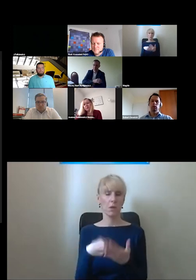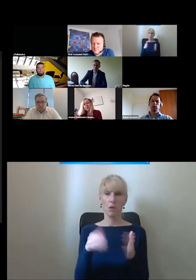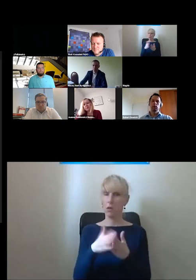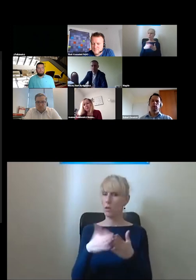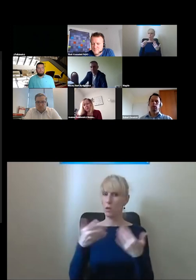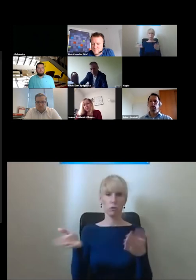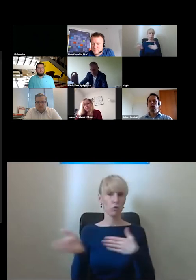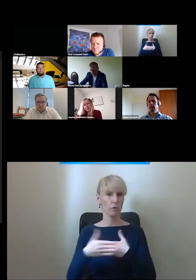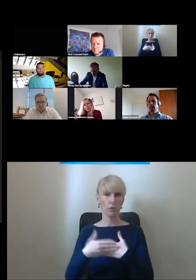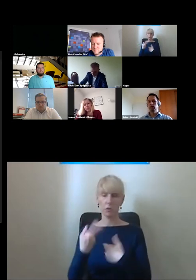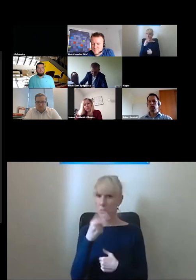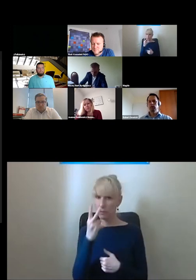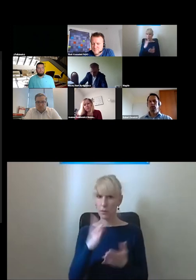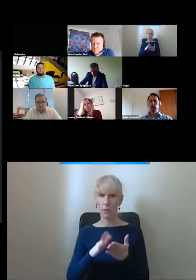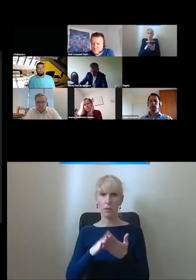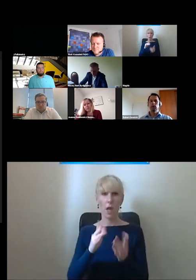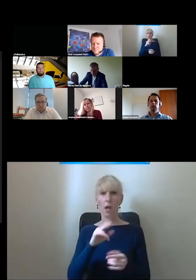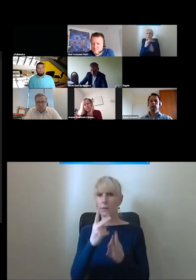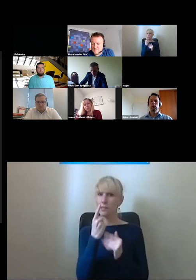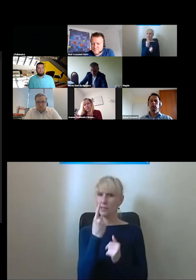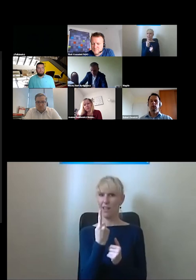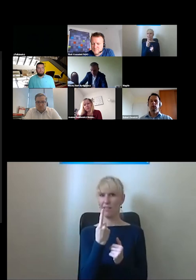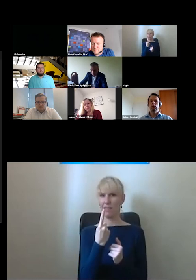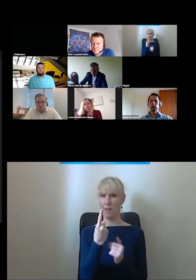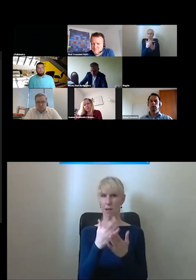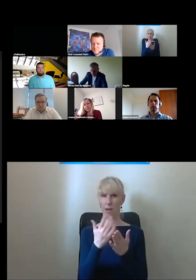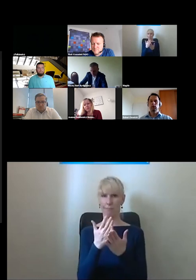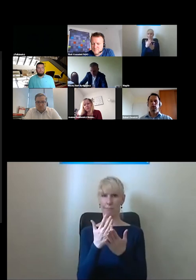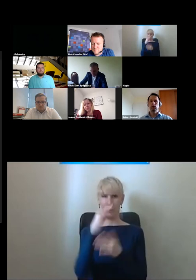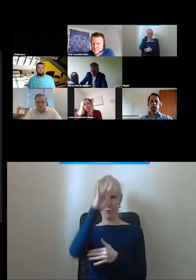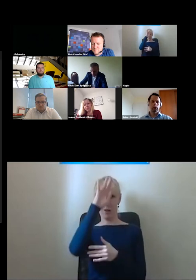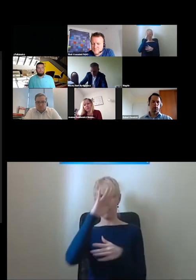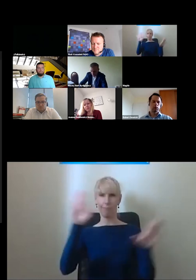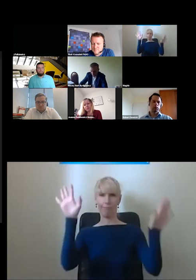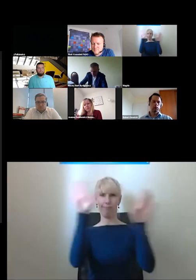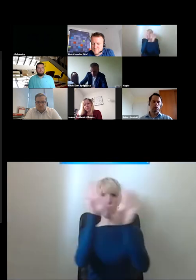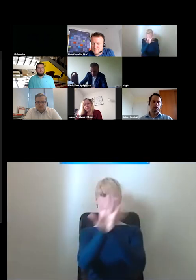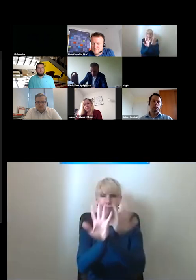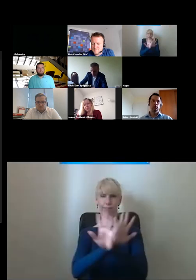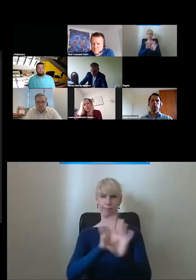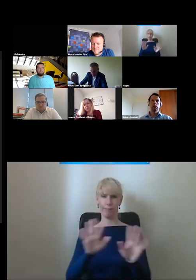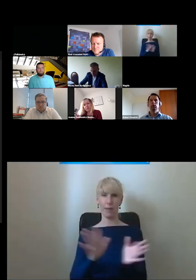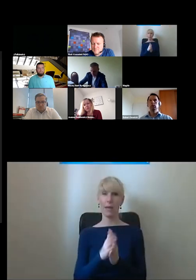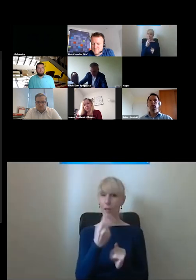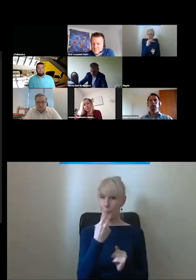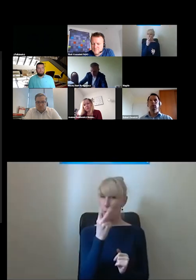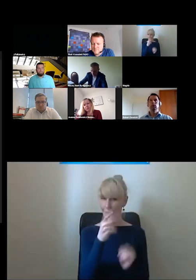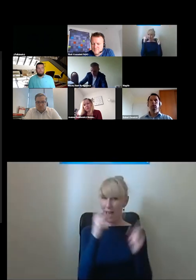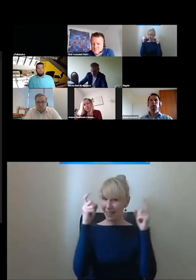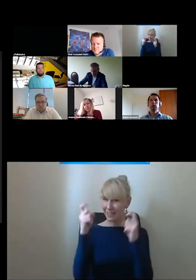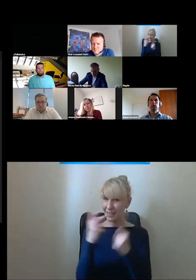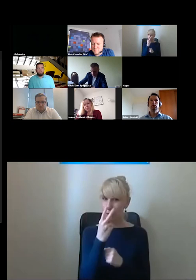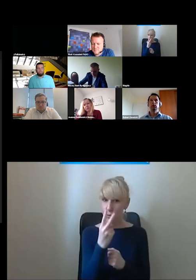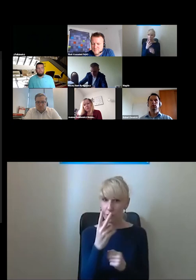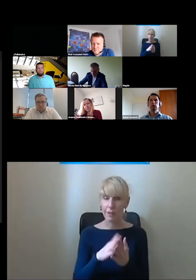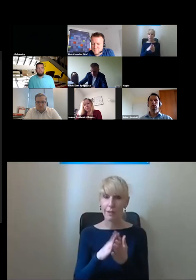jest jedna wielka szara plama oczywiście na zdjęciu troszkę widać dlatego że przesłona